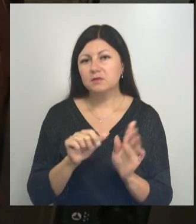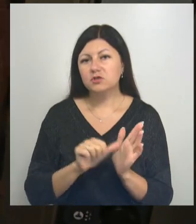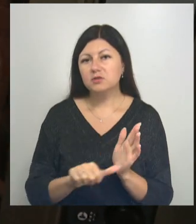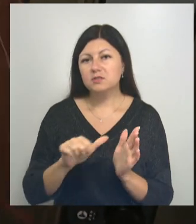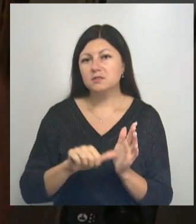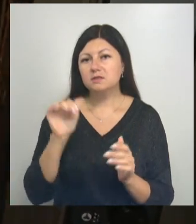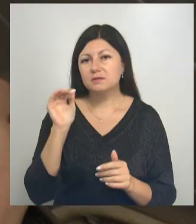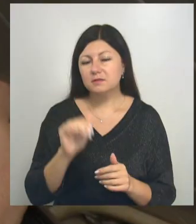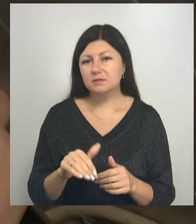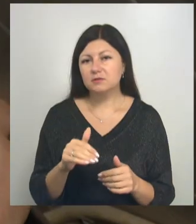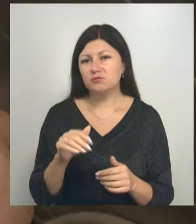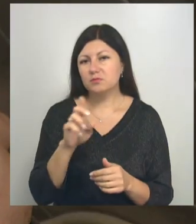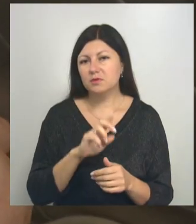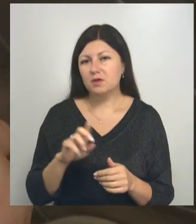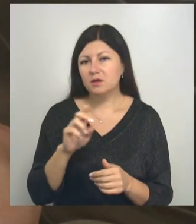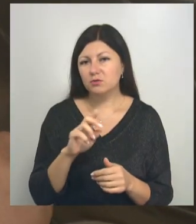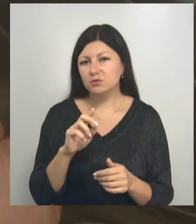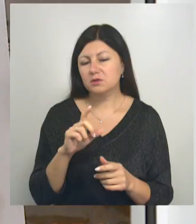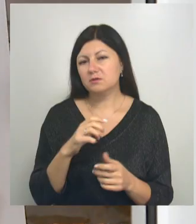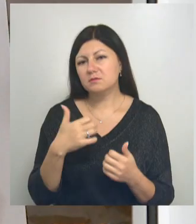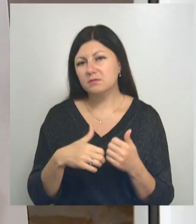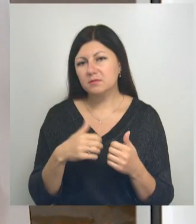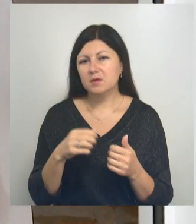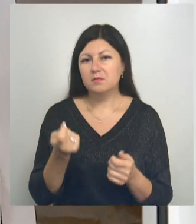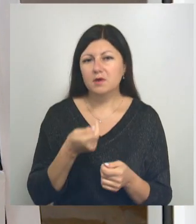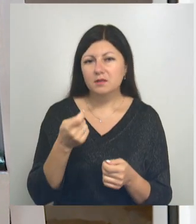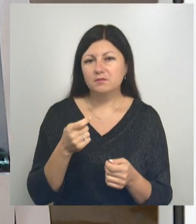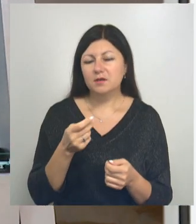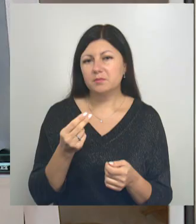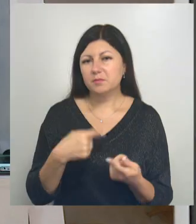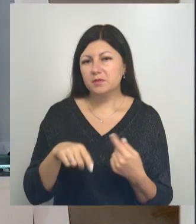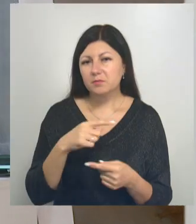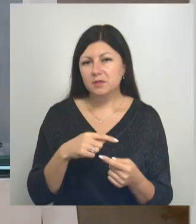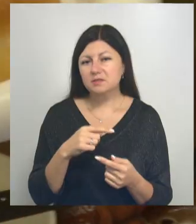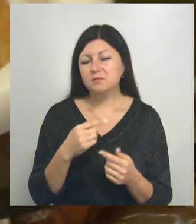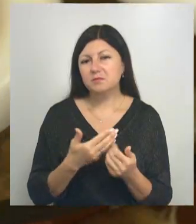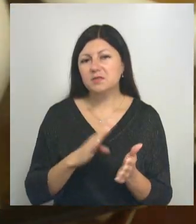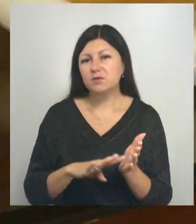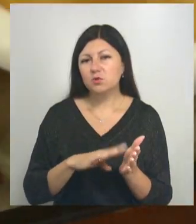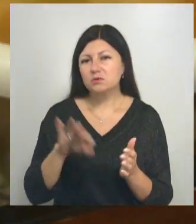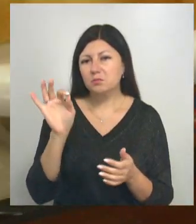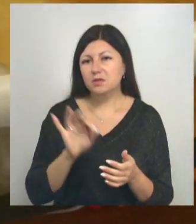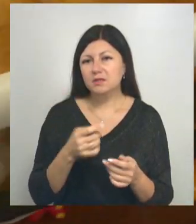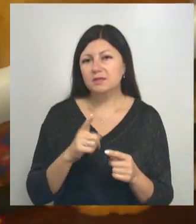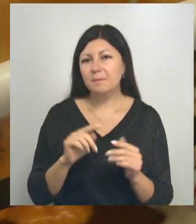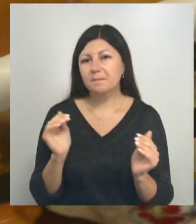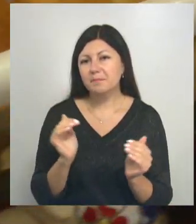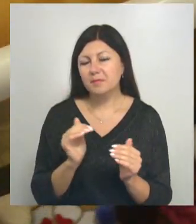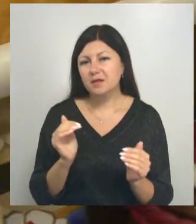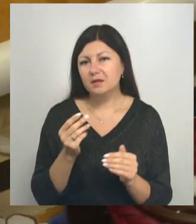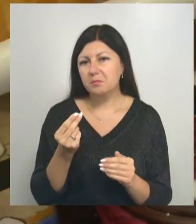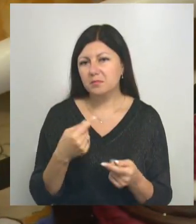тысяч действующих белгородских субъектов малого и среднего предпринимательства, почти 90% относятся к микробизнесу.